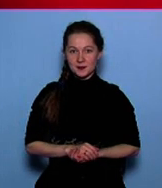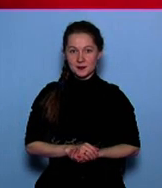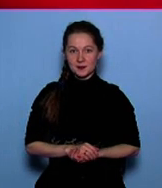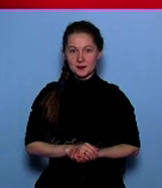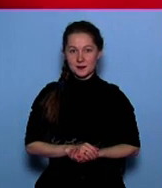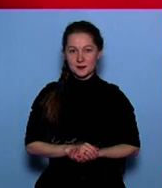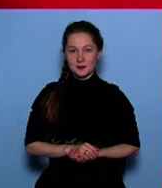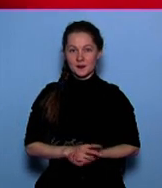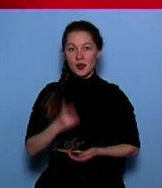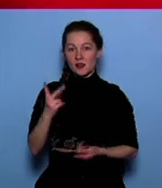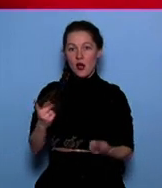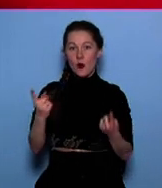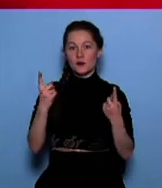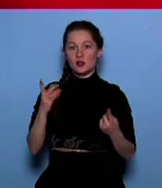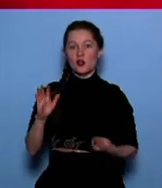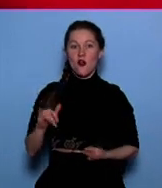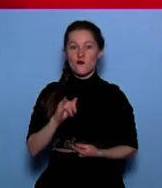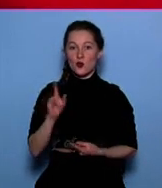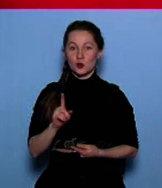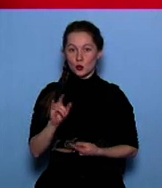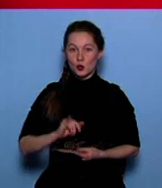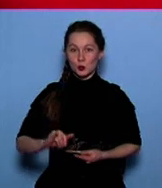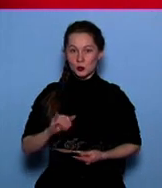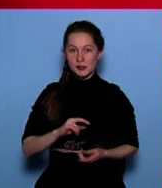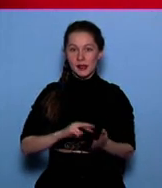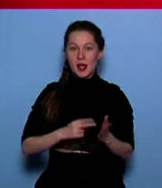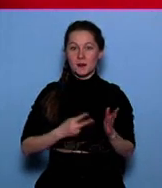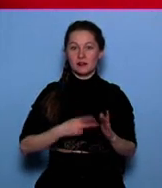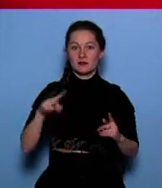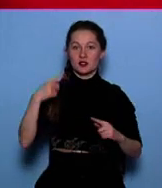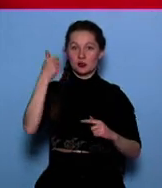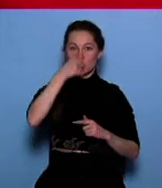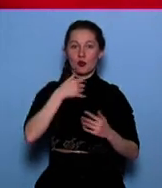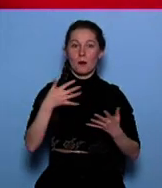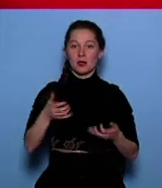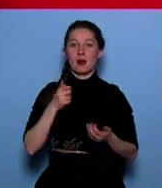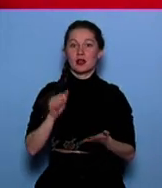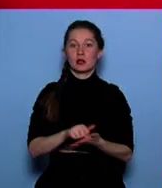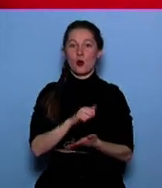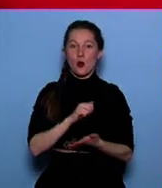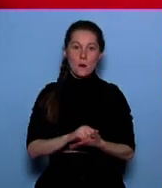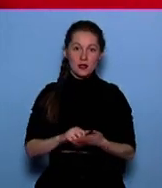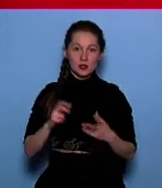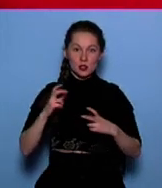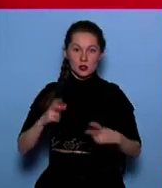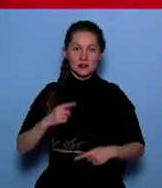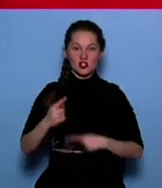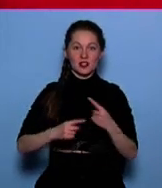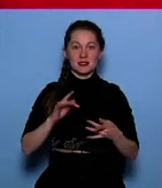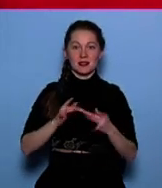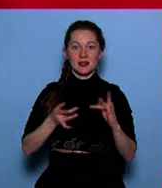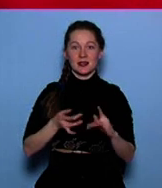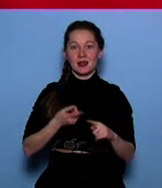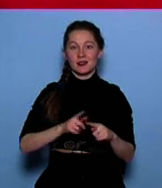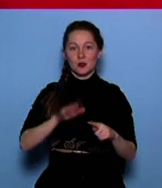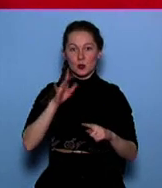Два крупнейших вуза Удмуртии намерены со следующего года начать принимать документы от абитуриентов через интернет. Для этого будет